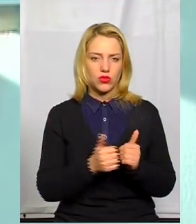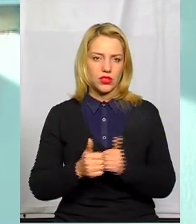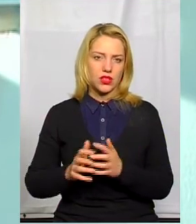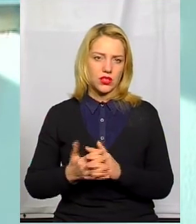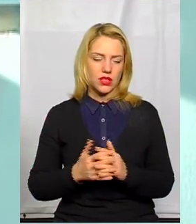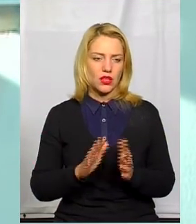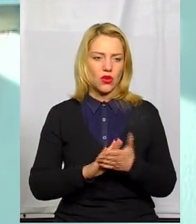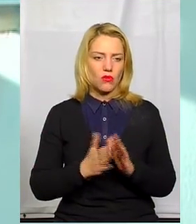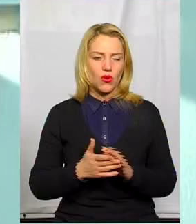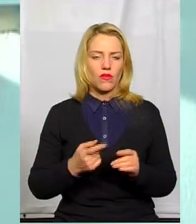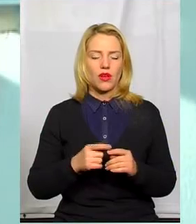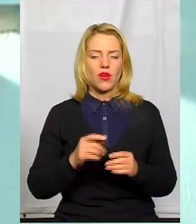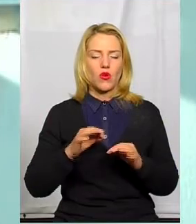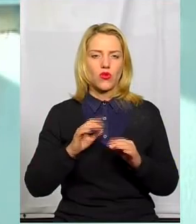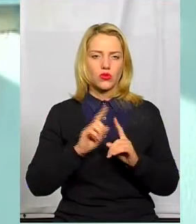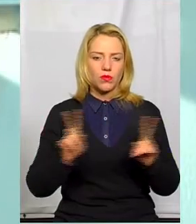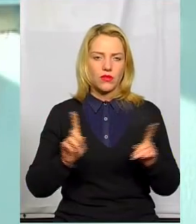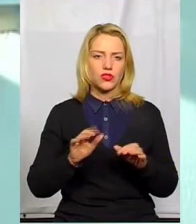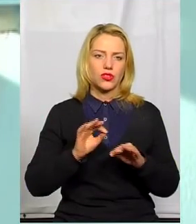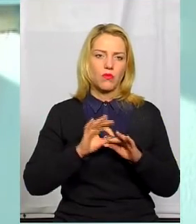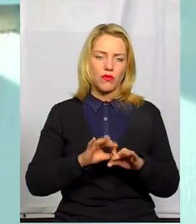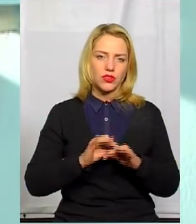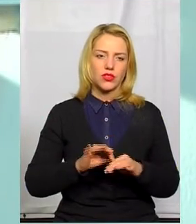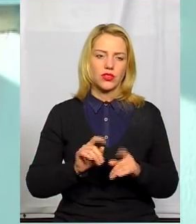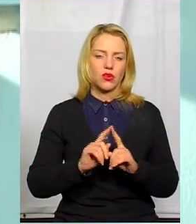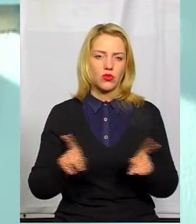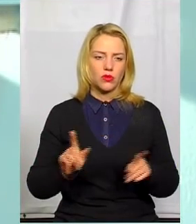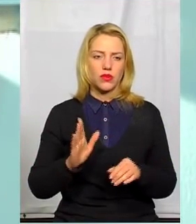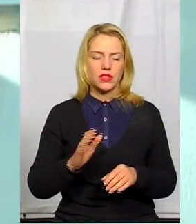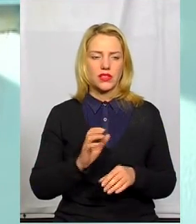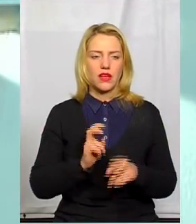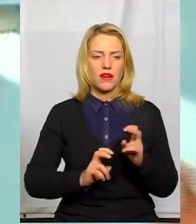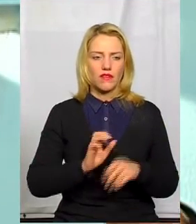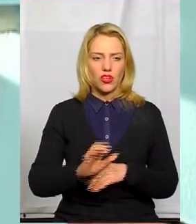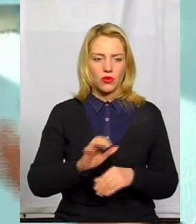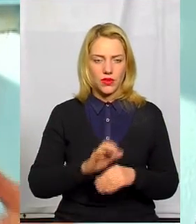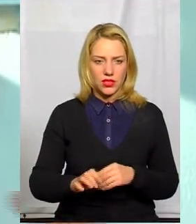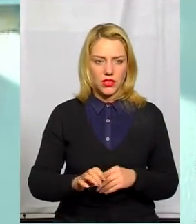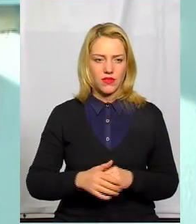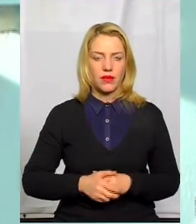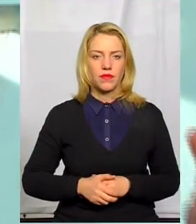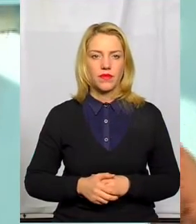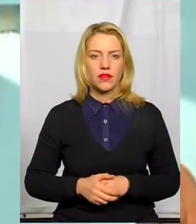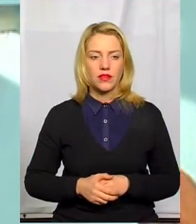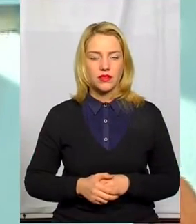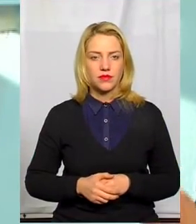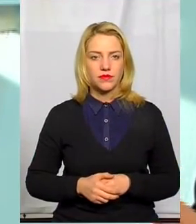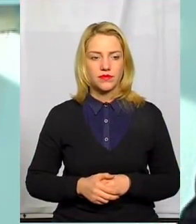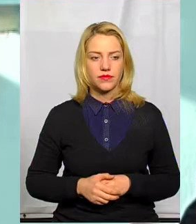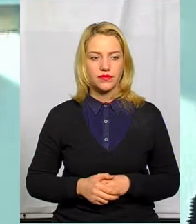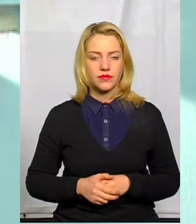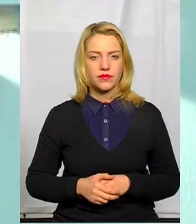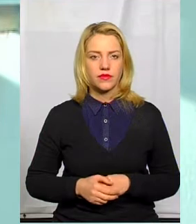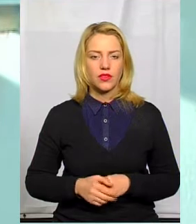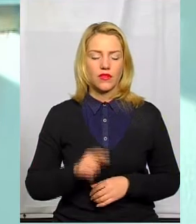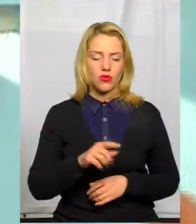особливості умови, особливості поведінці, особливості в виробництві, так, значить, в того